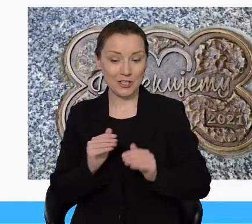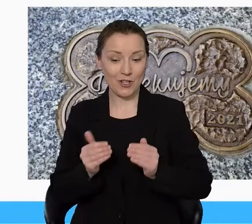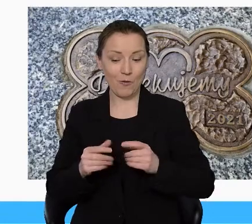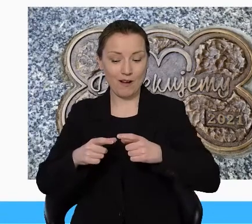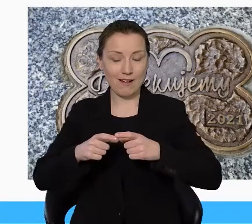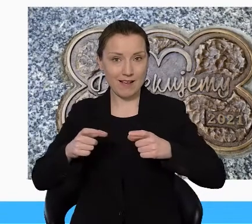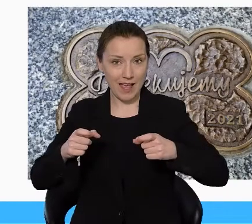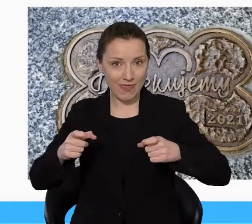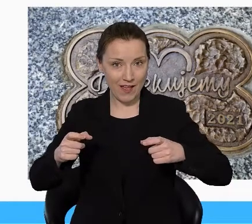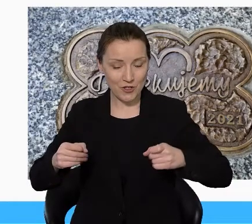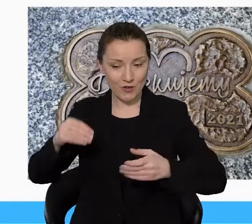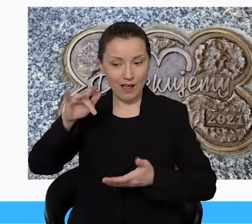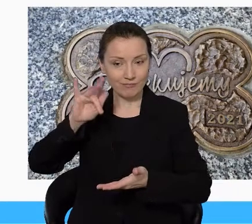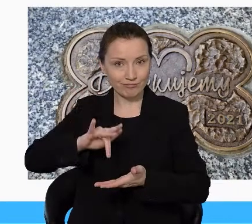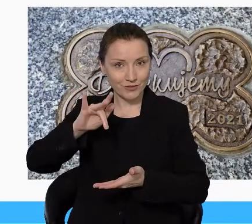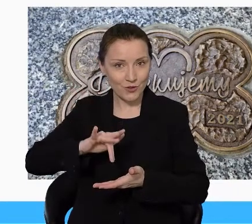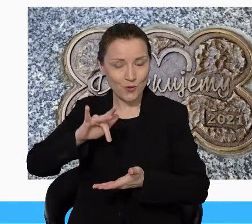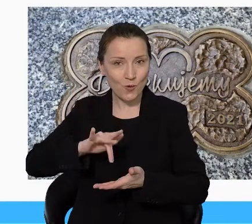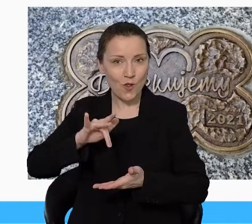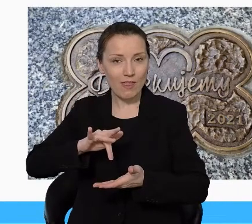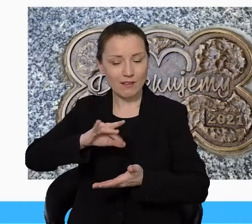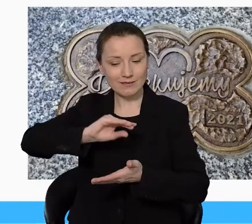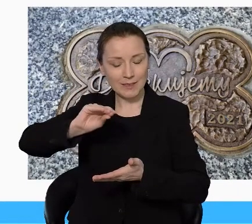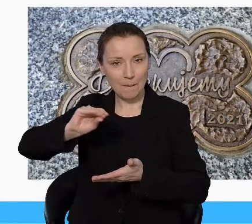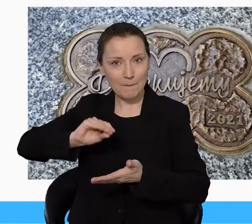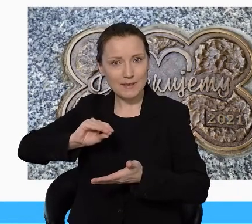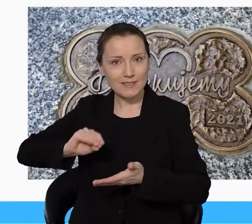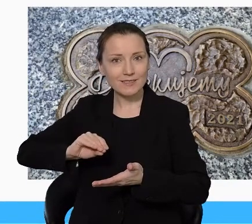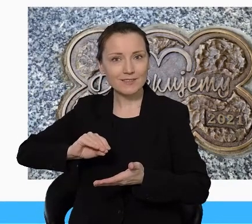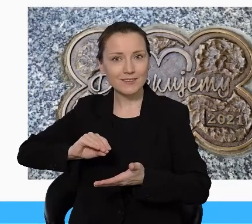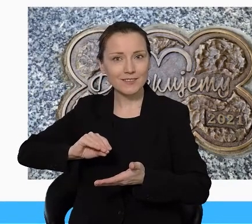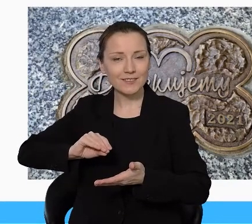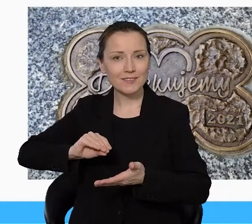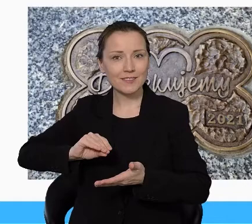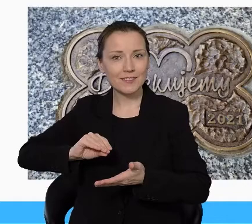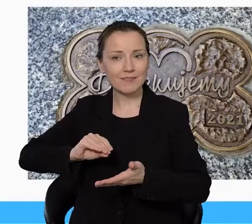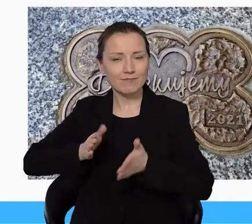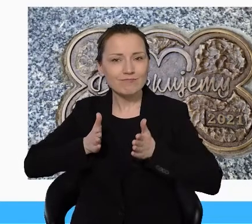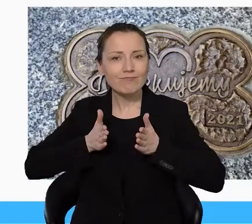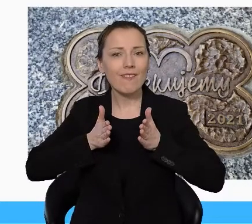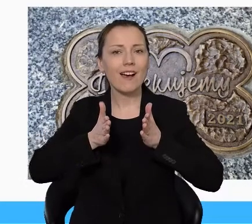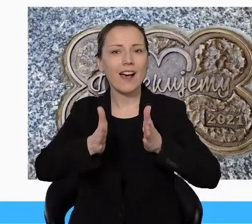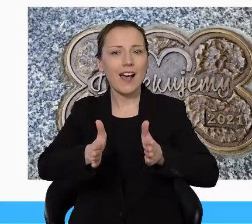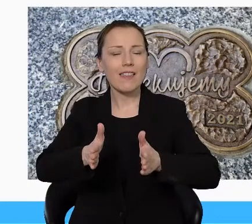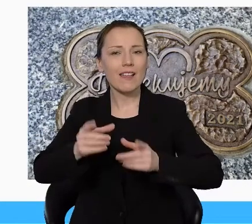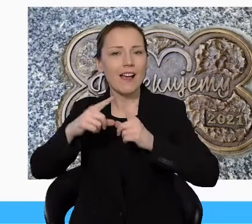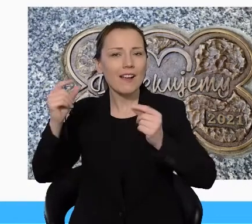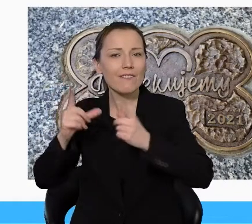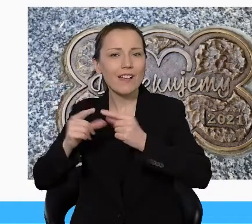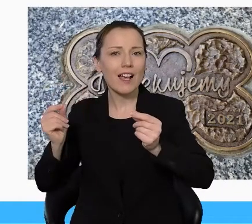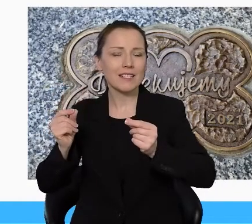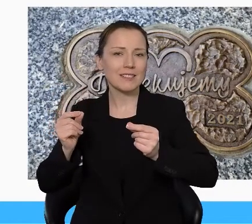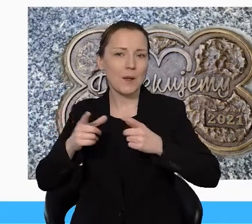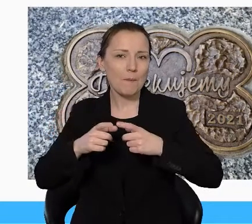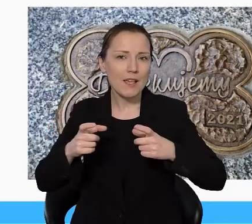w środek Katarzynki zostało wpisane w piernikowej alei gwiazd, ze słowem prostym